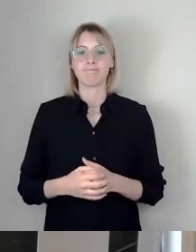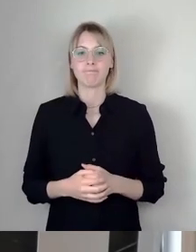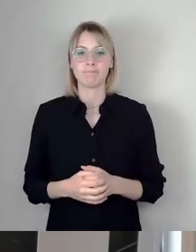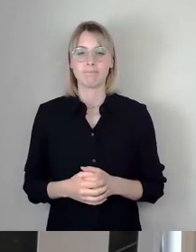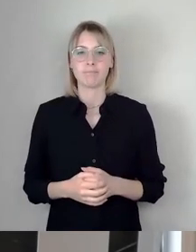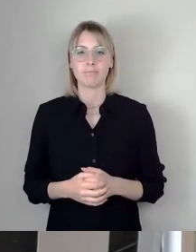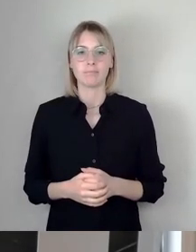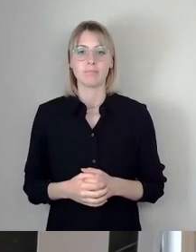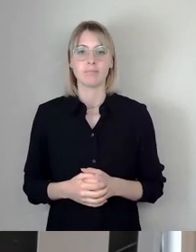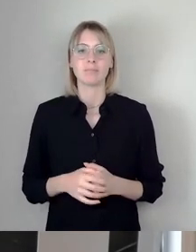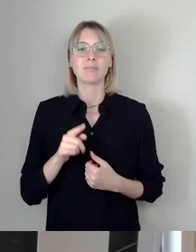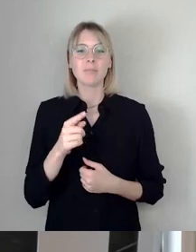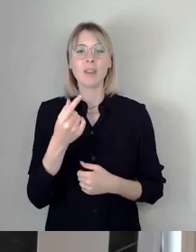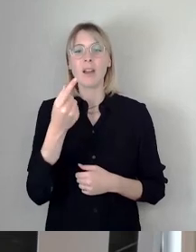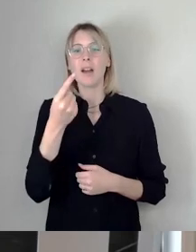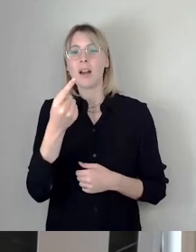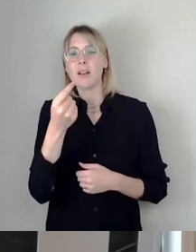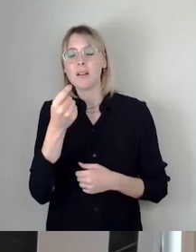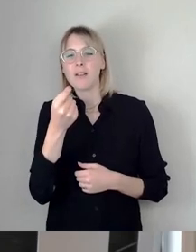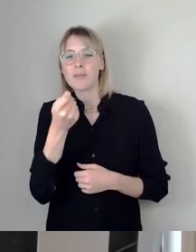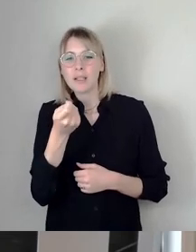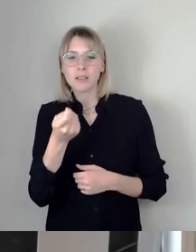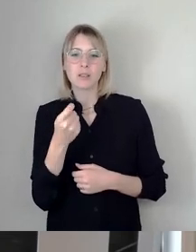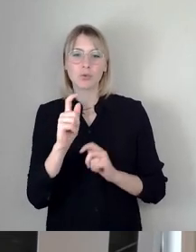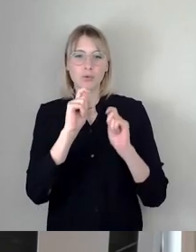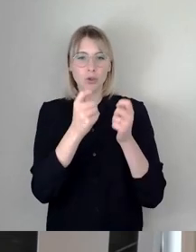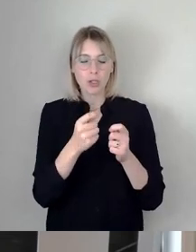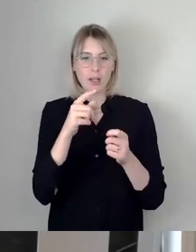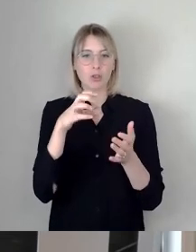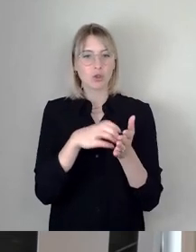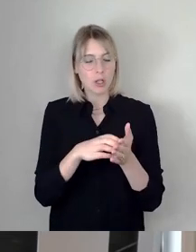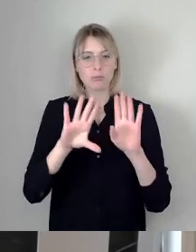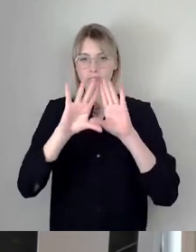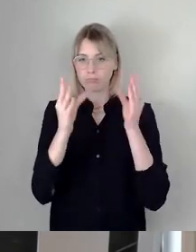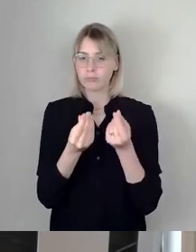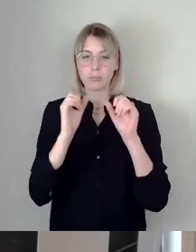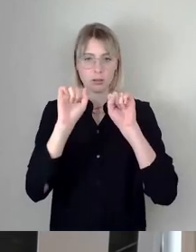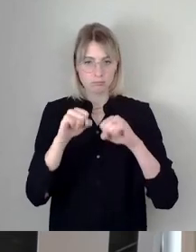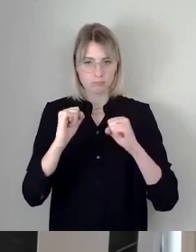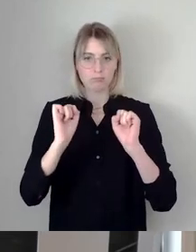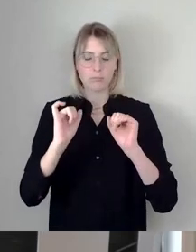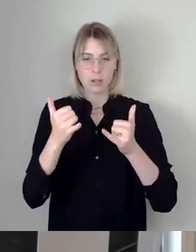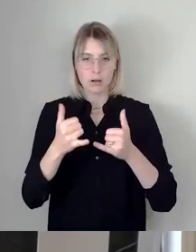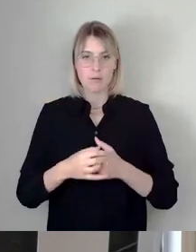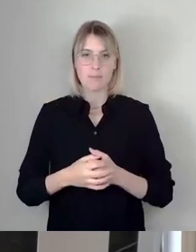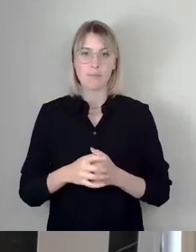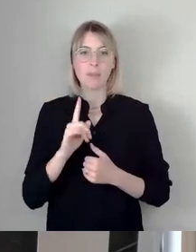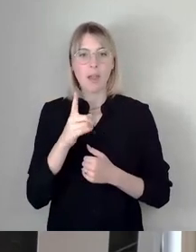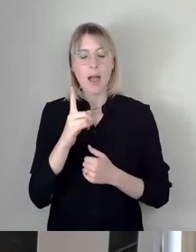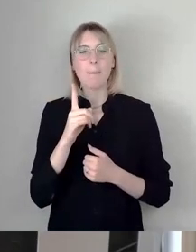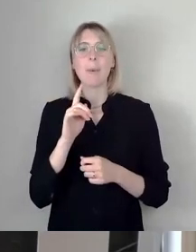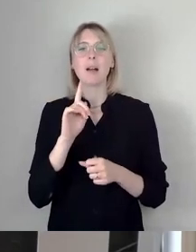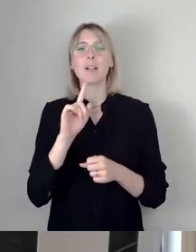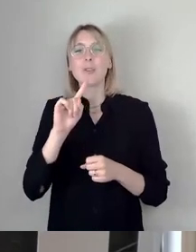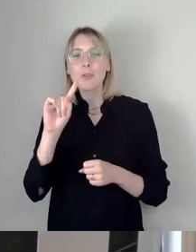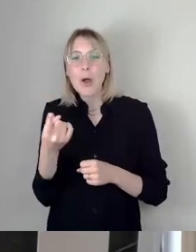Die Finanzierungsvorschläge, die von der Stadtverwaltung hier kommen, die tragen wir vollumfänglich mit. Allerdings muss ich jetzt ja quasi nochmal auf den